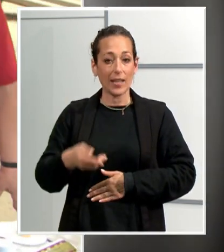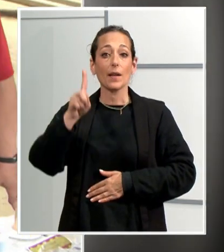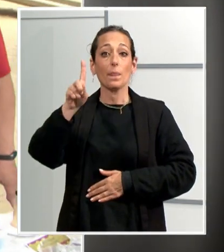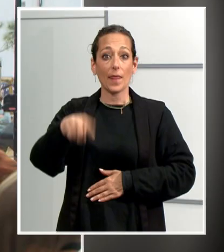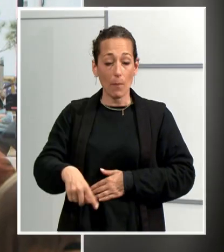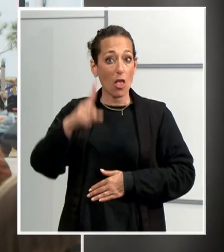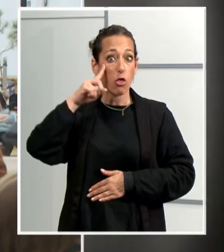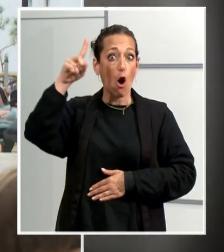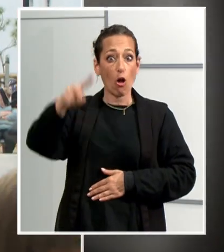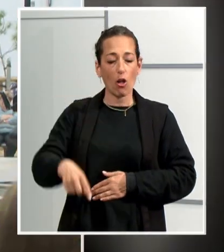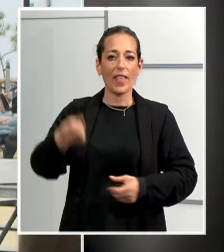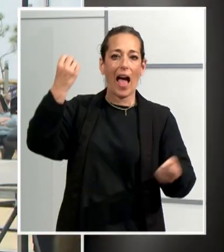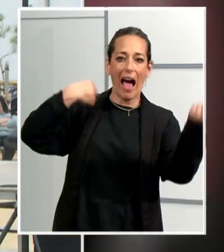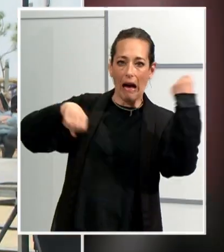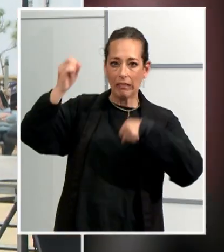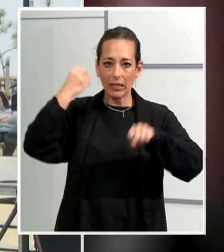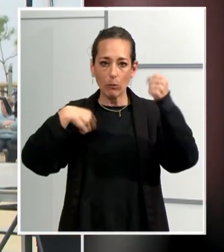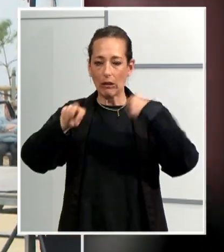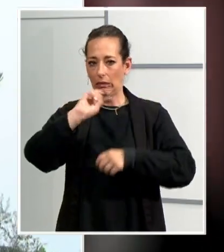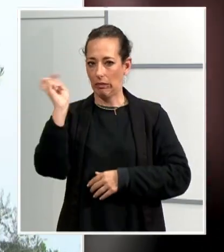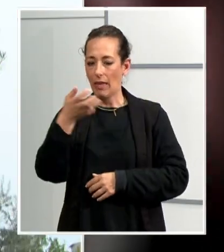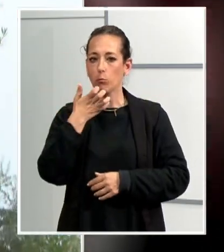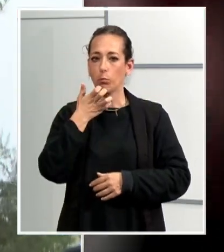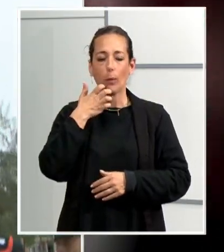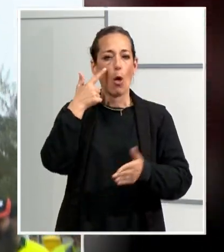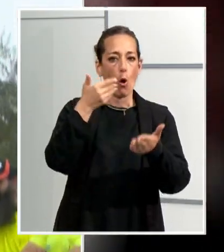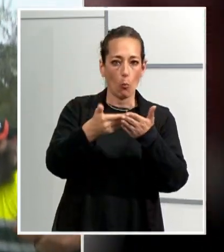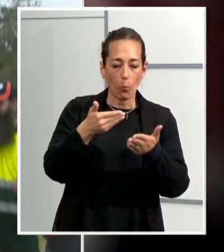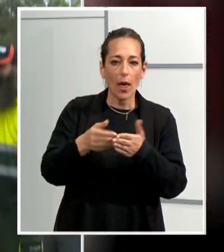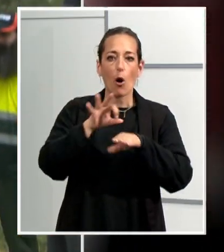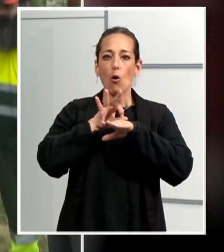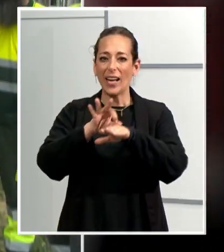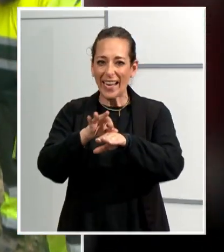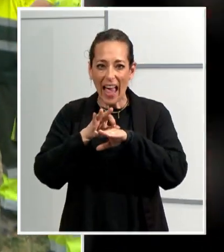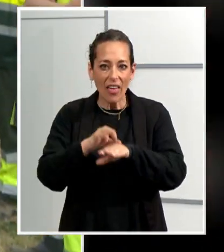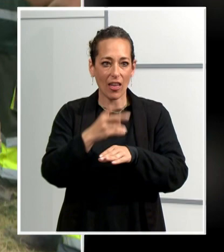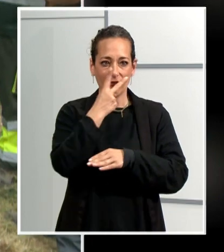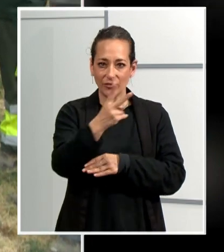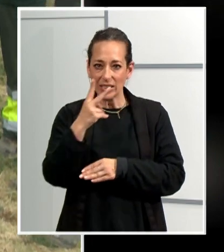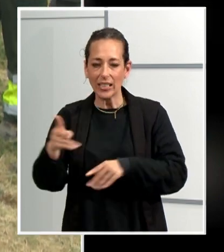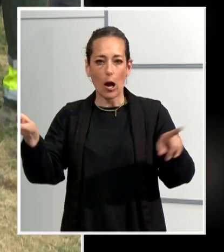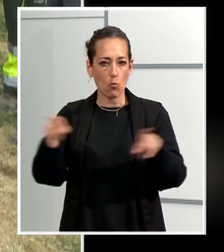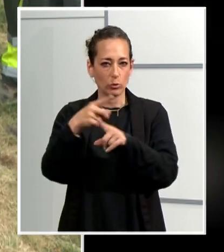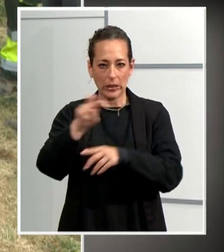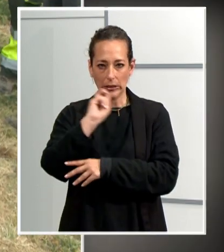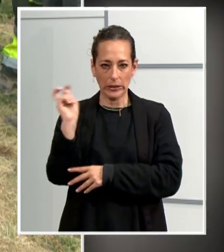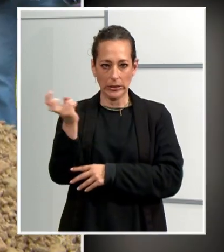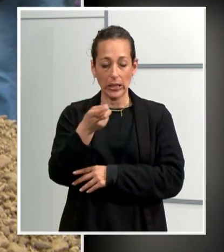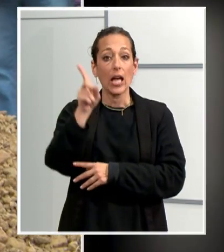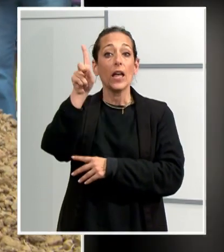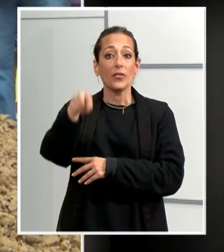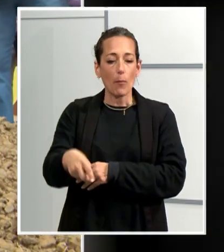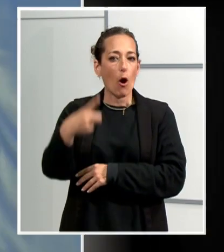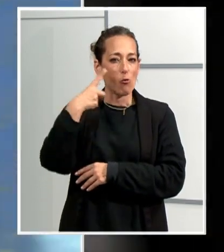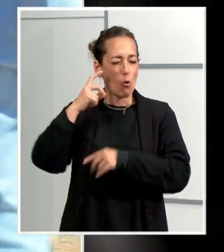al llarg del dia, des de degustacions, tallers i exhibicions a visites guiades i concerts. Aquesta edició també comptarà amb la tradicional plantada